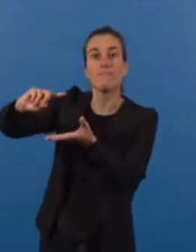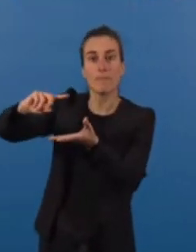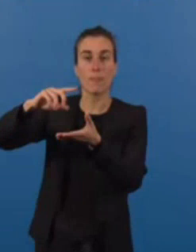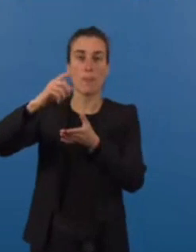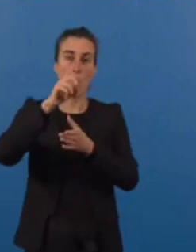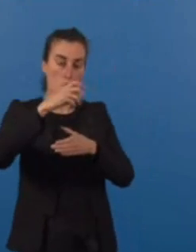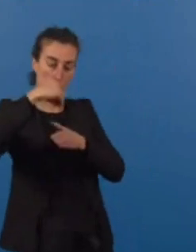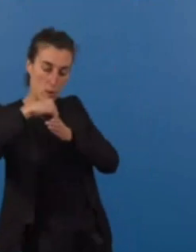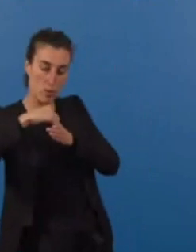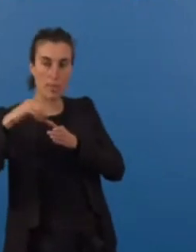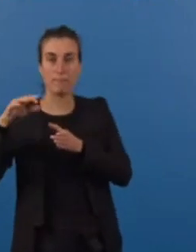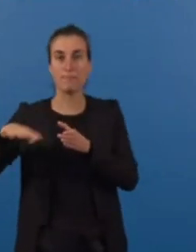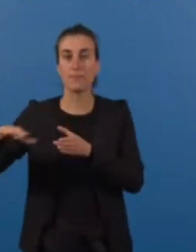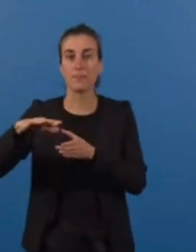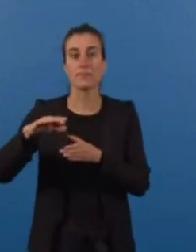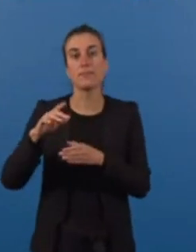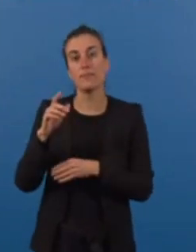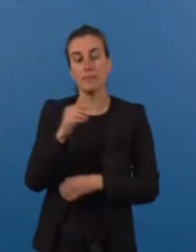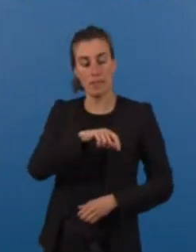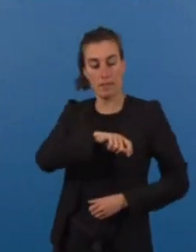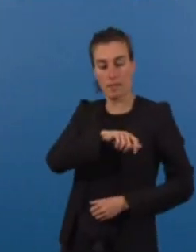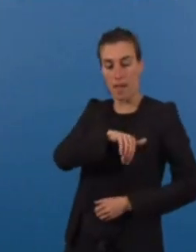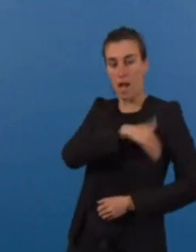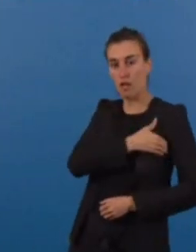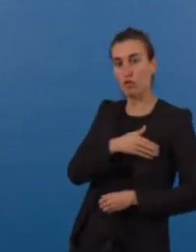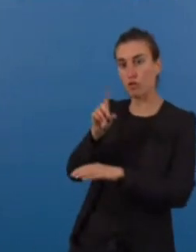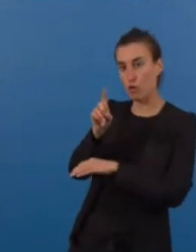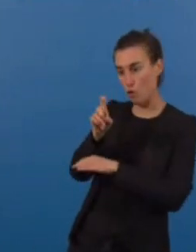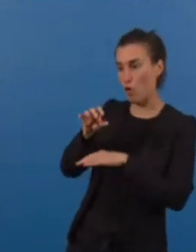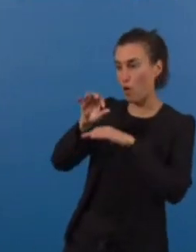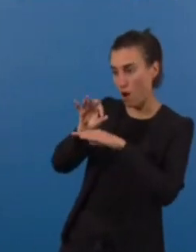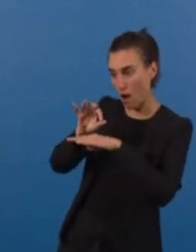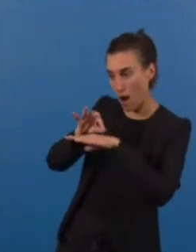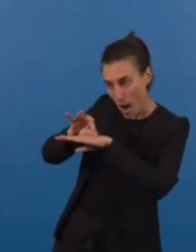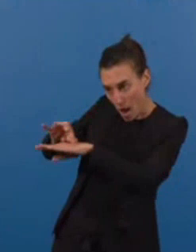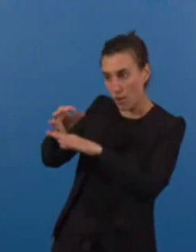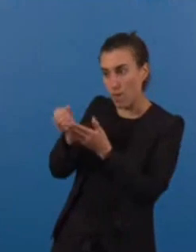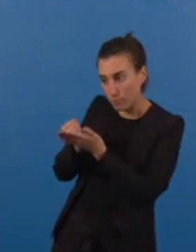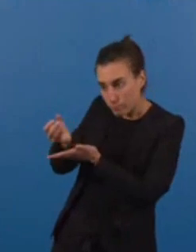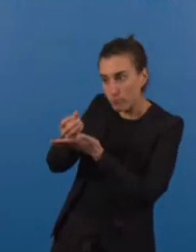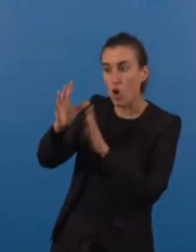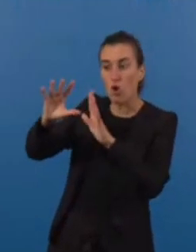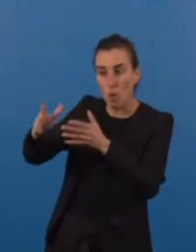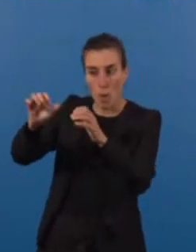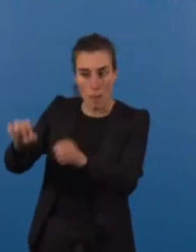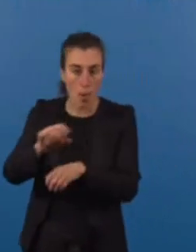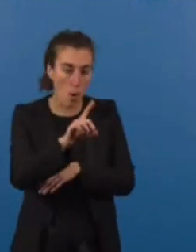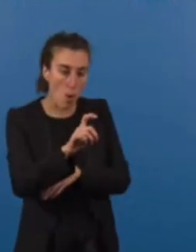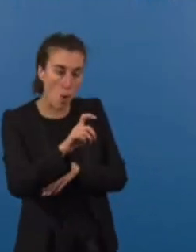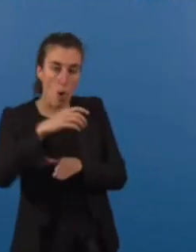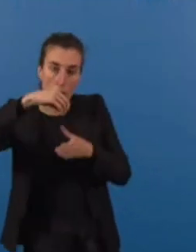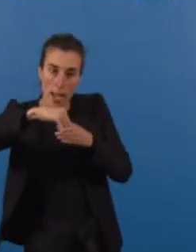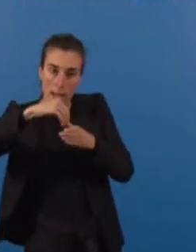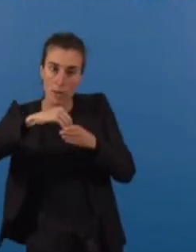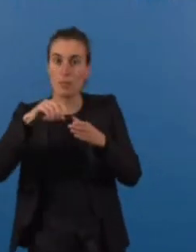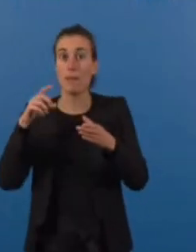de la ressource. En effet,'agence de l'eau peut accompagner les acteurs du territoire dans leur dynamique d'économie d'eau, notamment en cofinançant